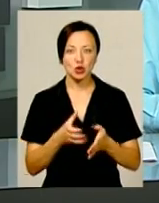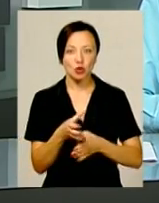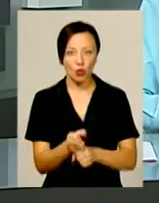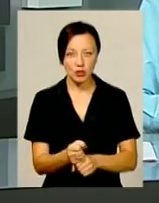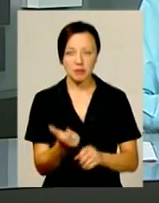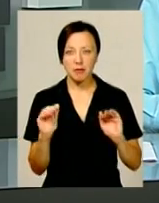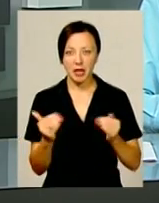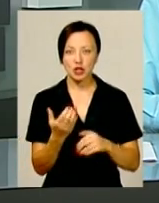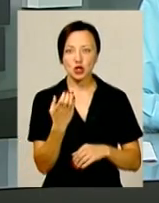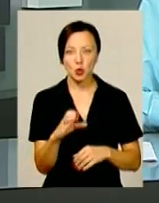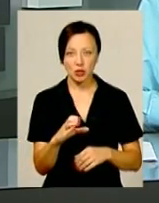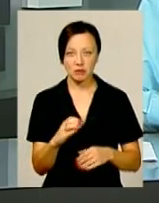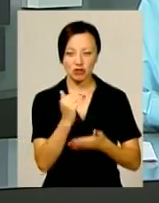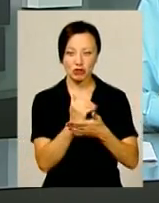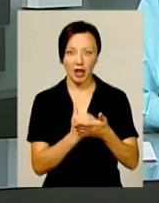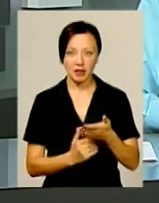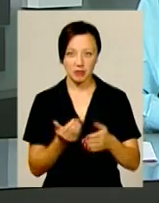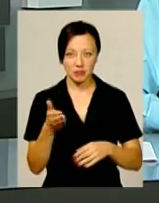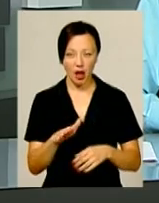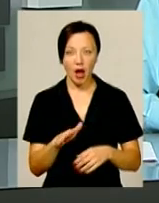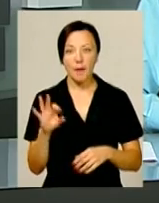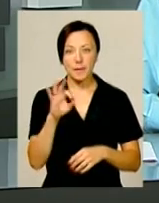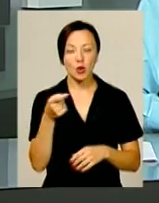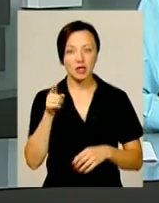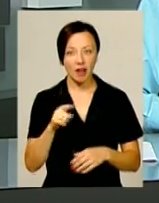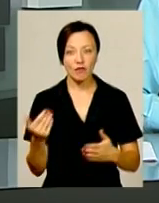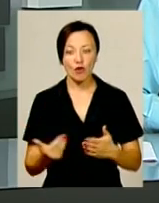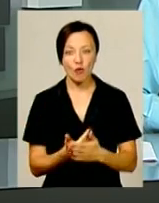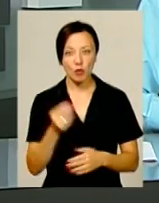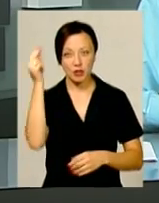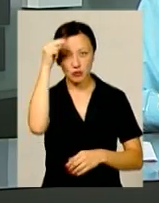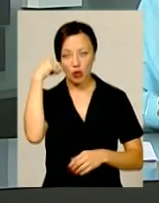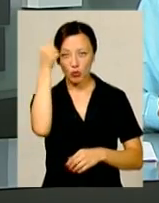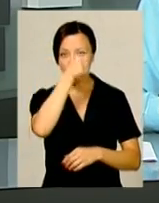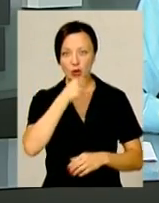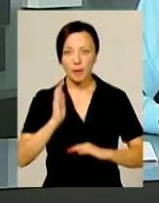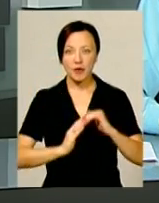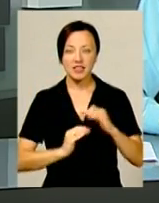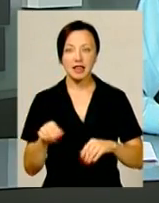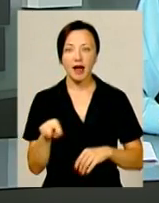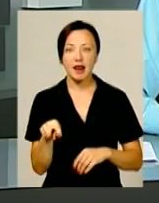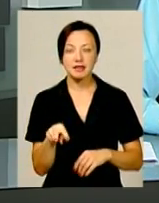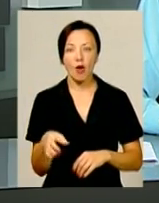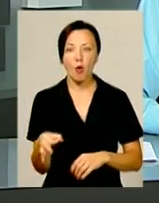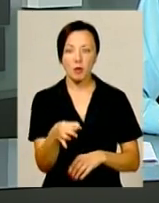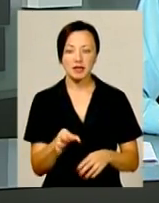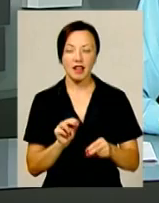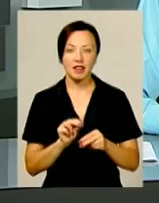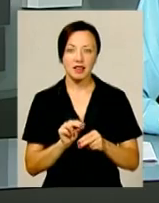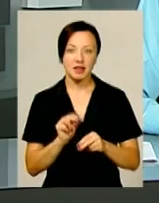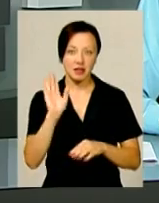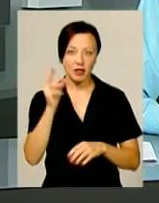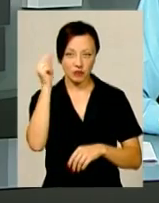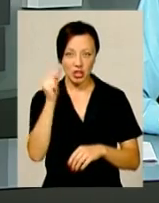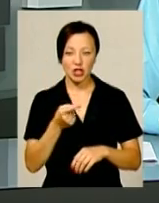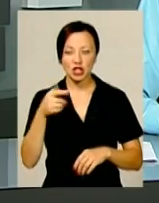сотні штатних одиниць. Йдеться і про те, що у новому навчальному році в професійних ліцеях області навчатиметься на тисячу